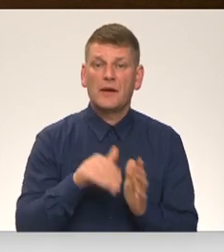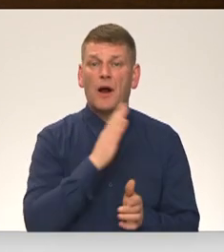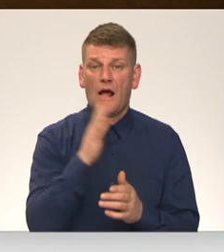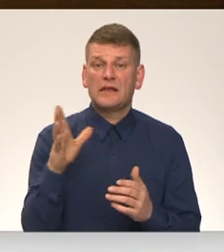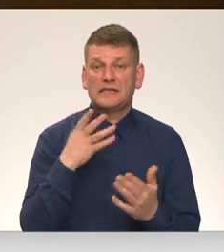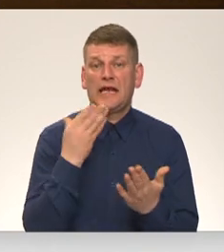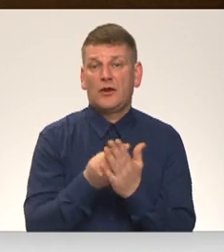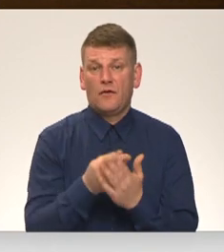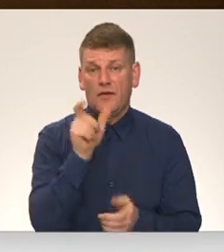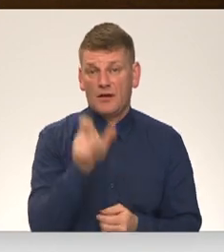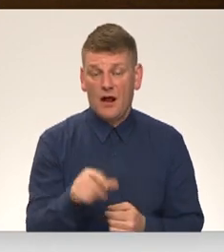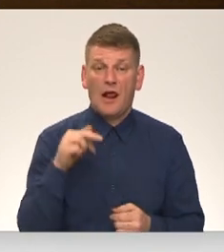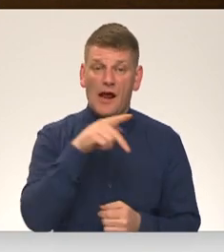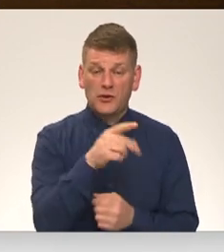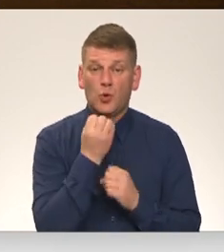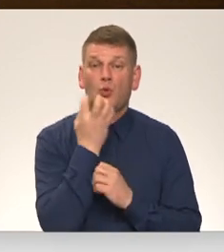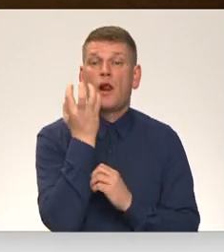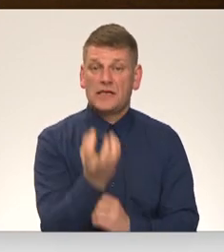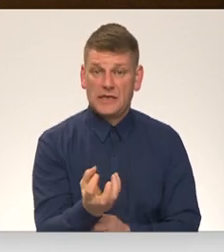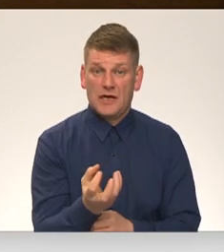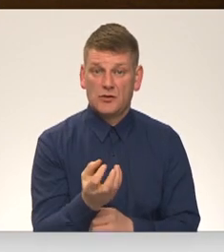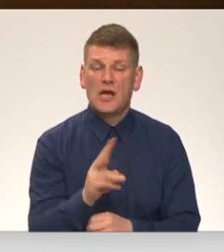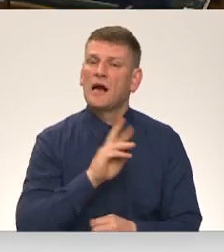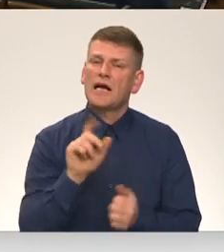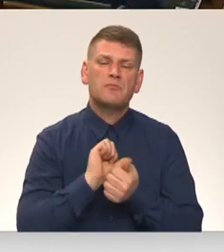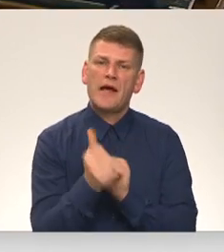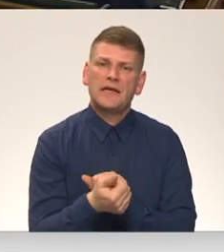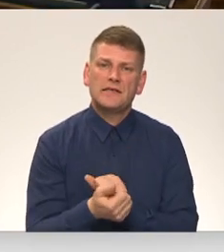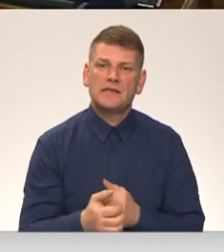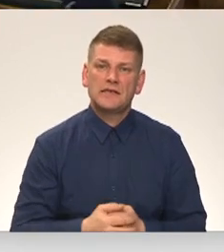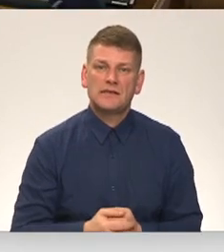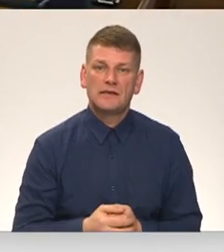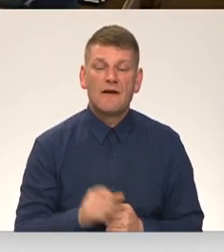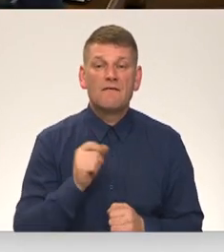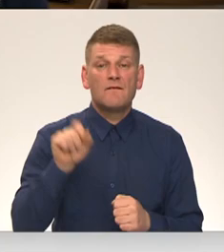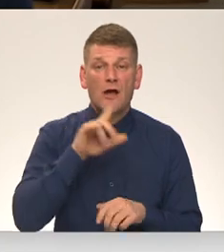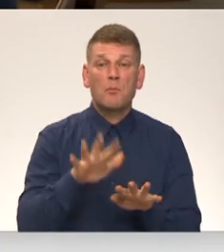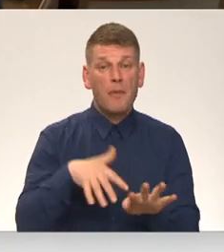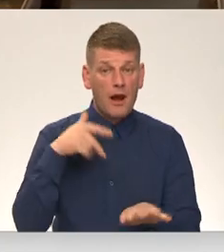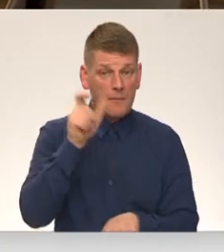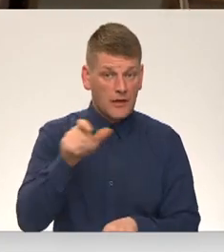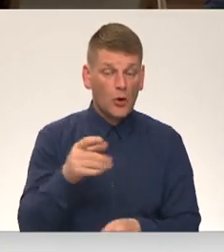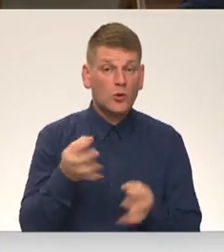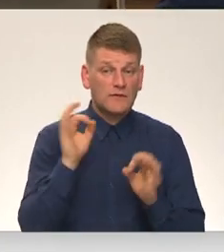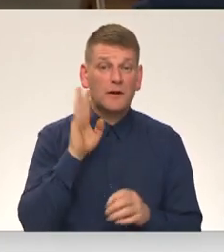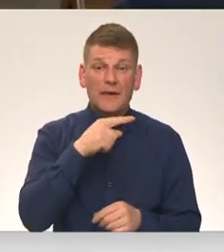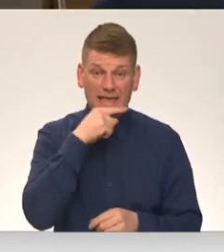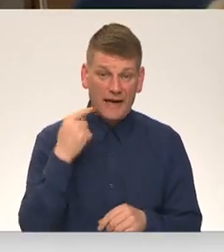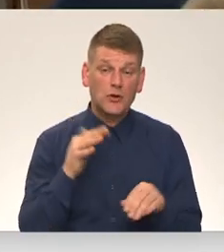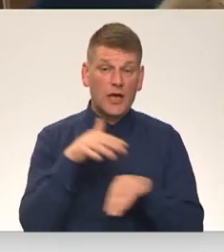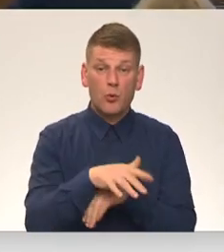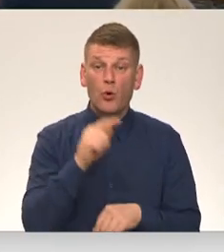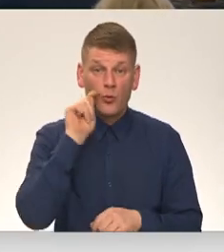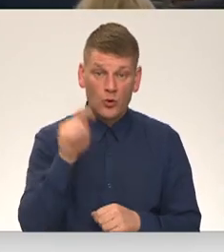individuāli aizies un noliks ziedus. Kas mainīsies? Vērums parlamentārieši uzsvēra, ka pēc Krievijas iebrukuma